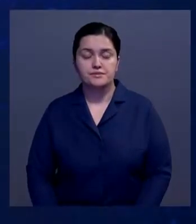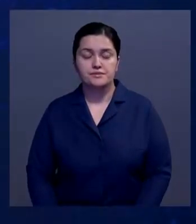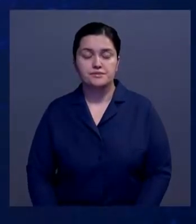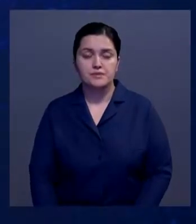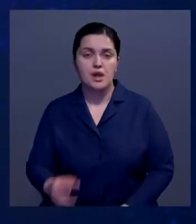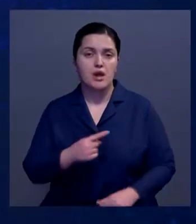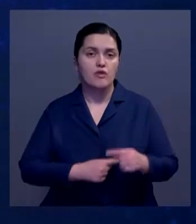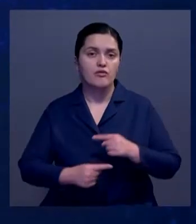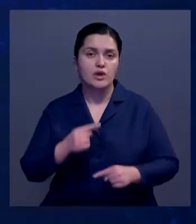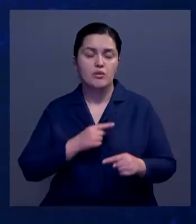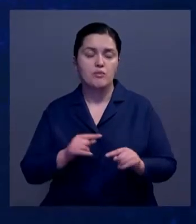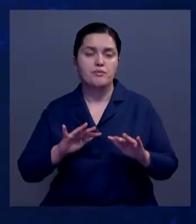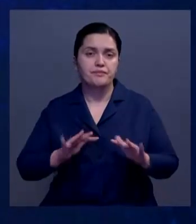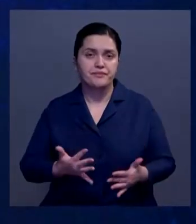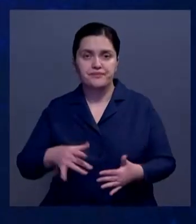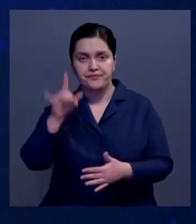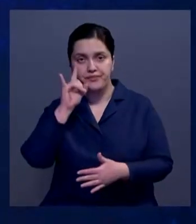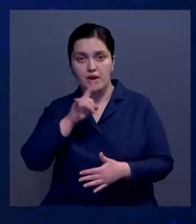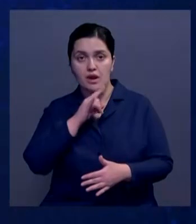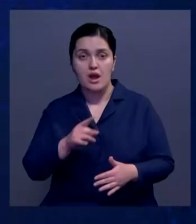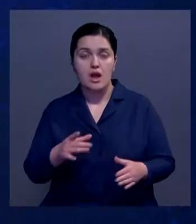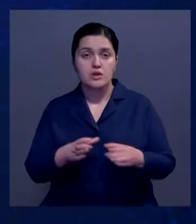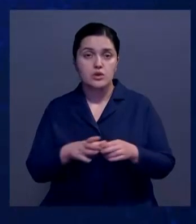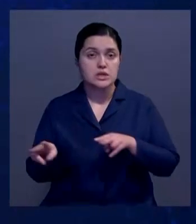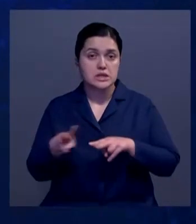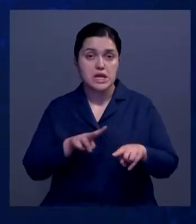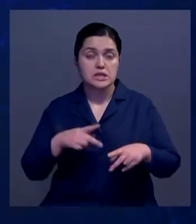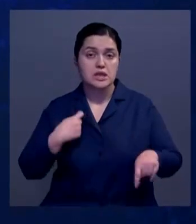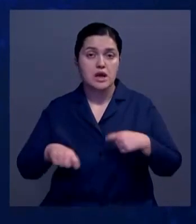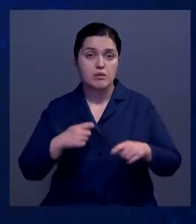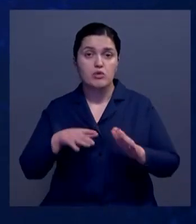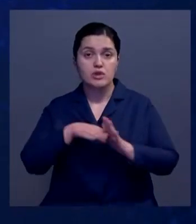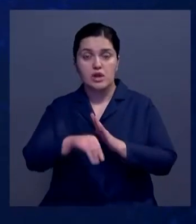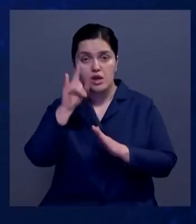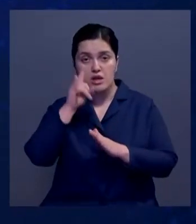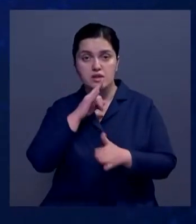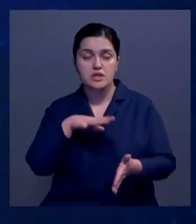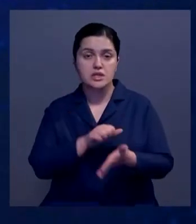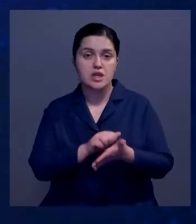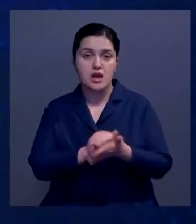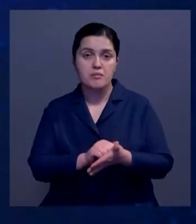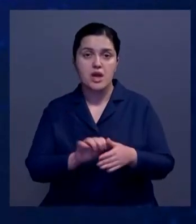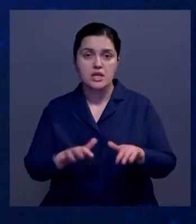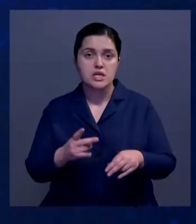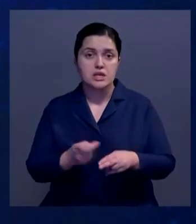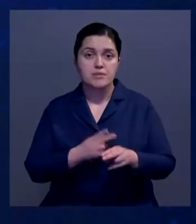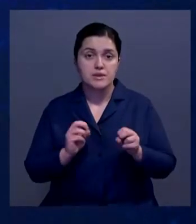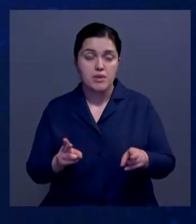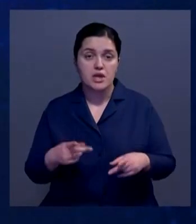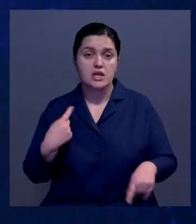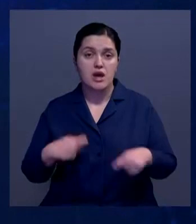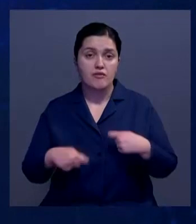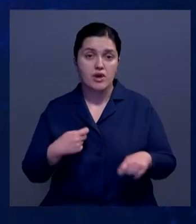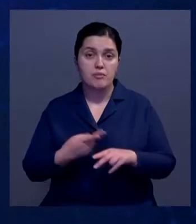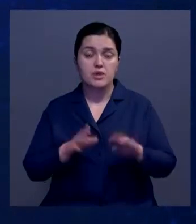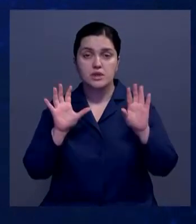Вернемся к событиям в нашей стране. Институт надзора за рынком планирует внедрить в Казахстане. Он будет заниматься оперативным изъятием небезопасных